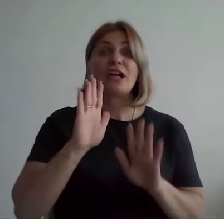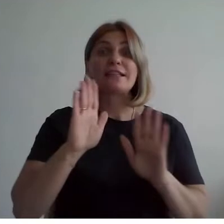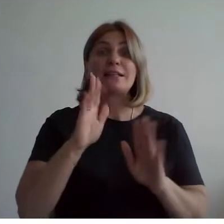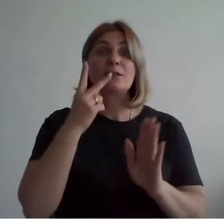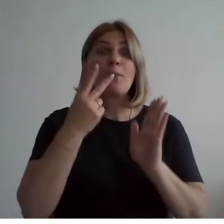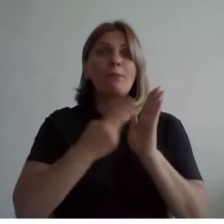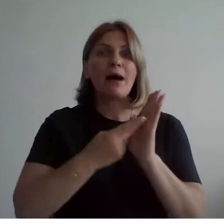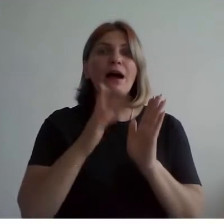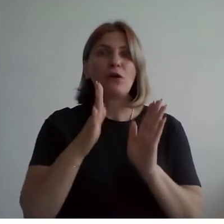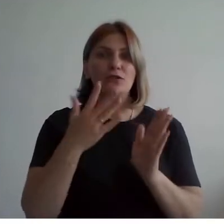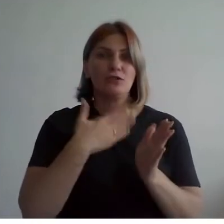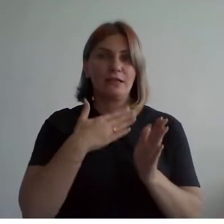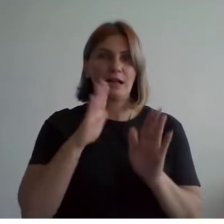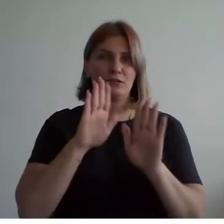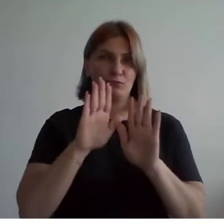экстерьера музея.